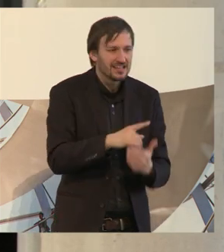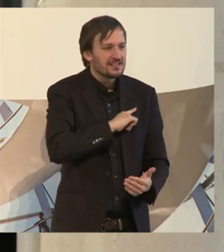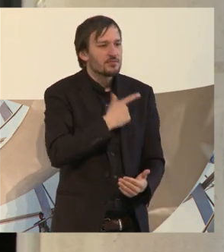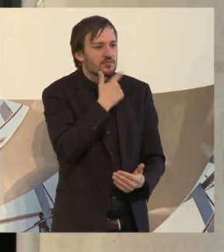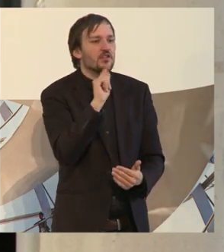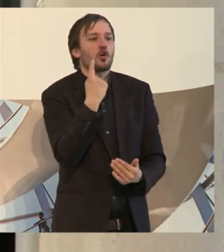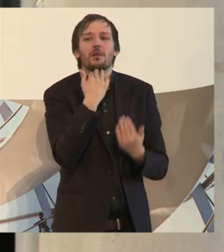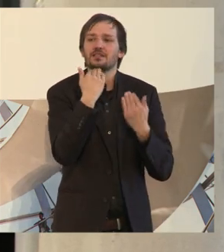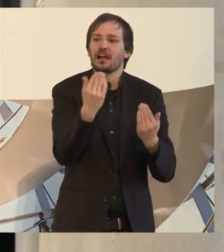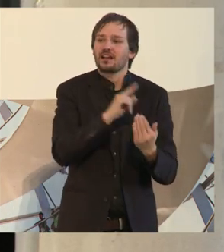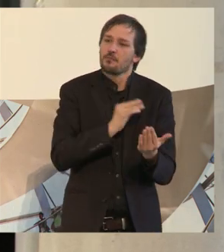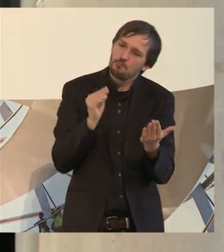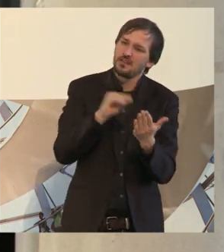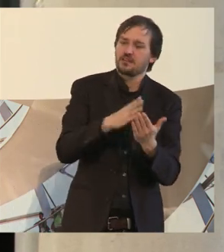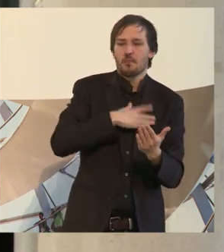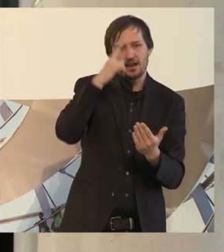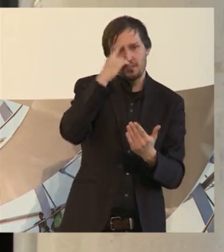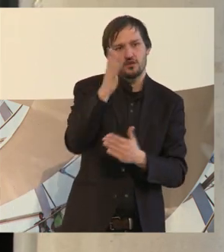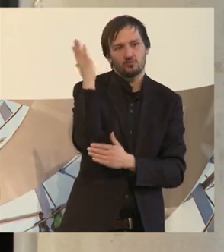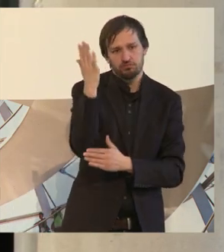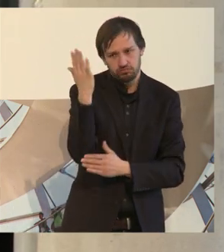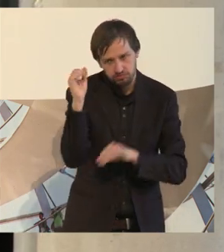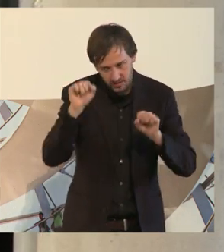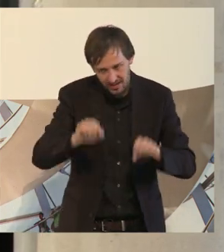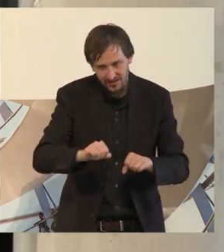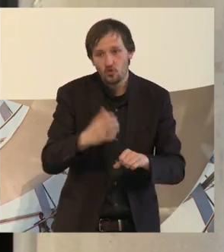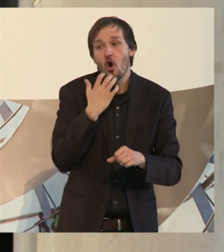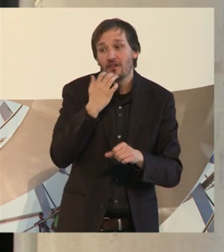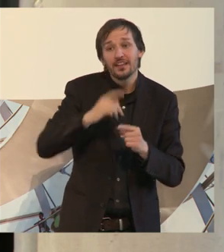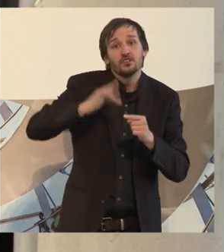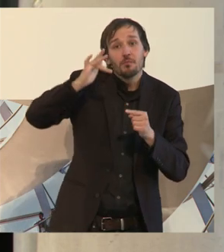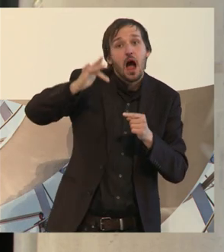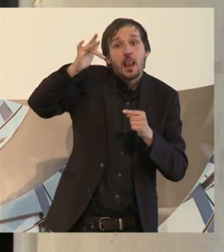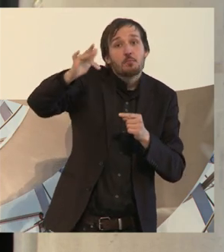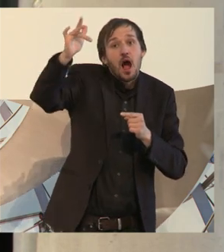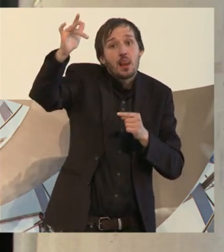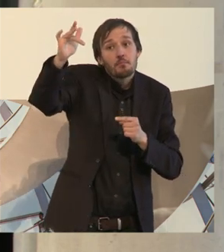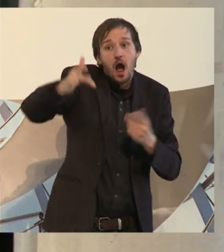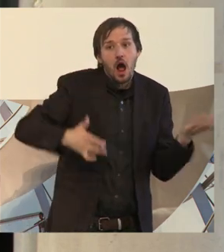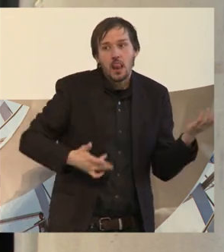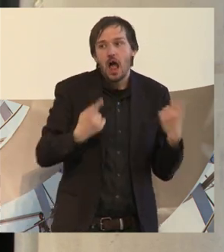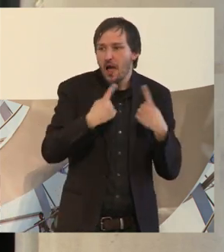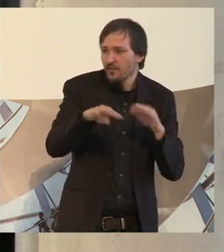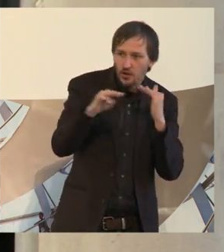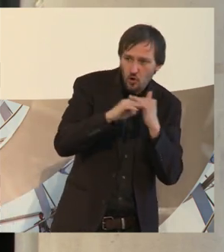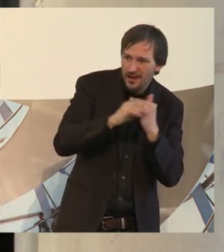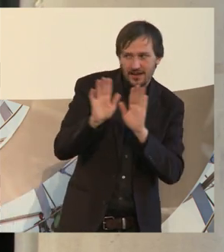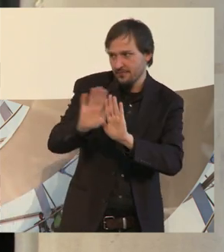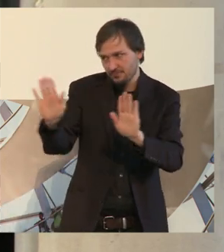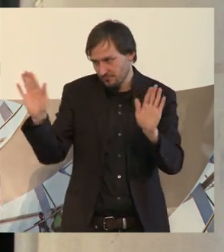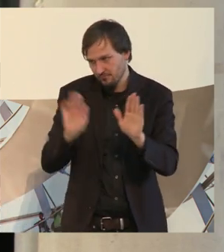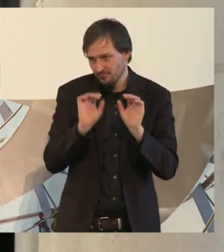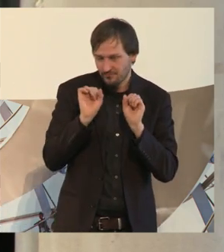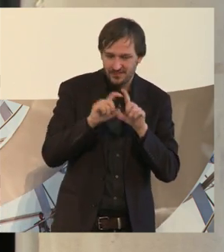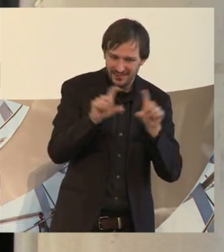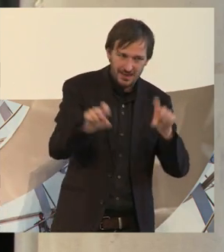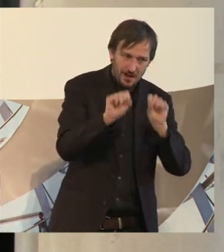die Möglichkeit, hier dann teilzunehmen und ich hoffe, dass wir noch mehr Gelegenheiten haben, wenn wir sie dann benötigen, andere Kolleginnen und Kollegen von euch dann